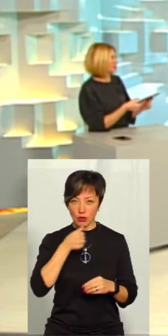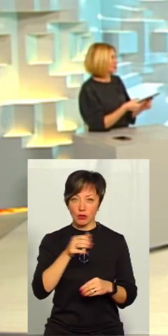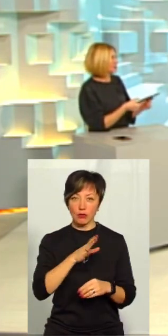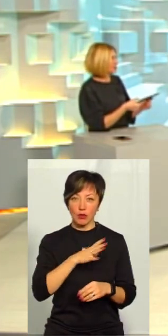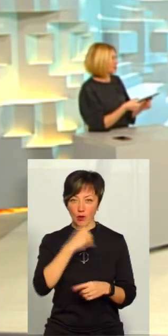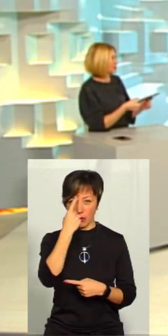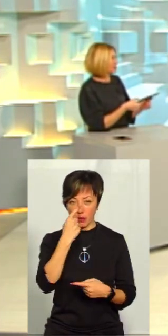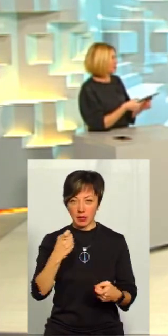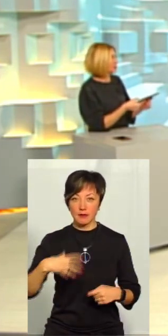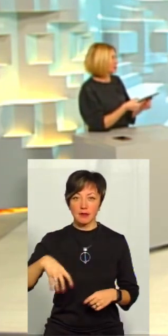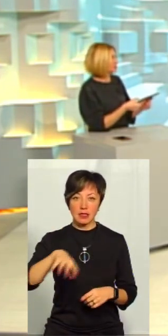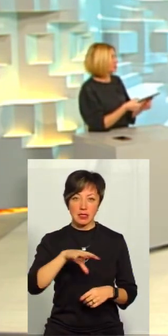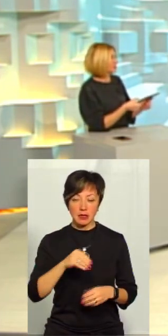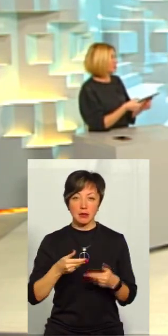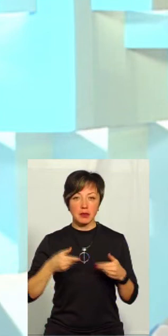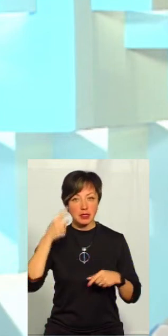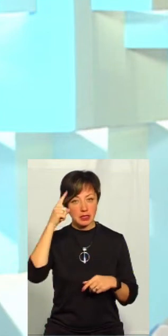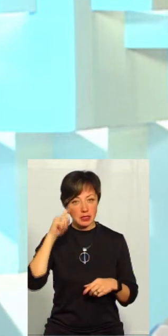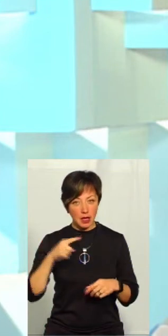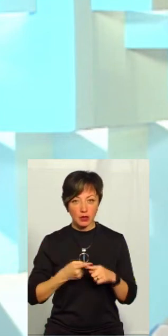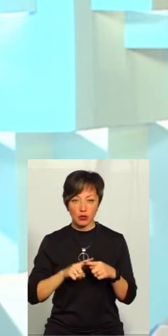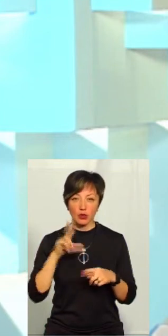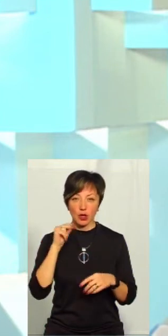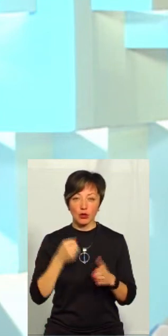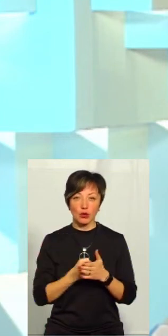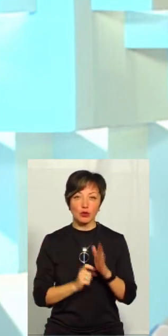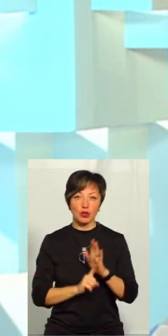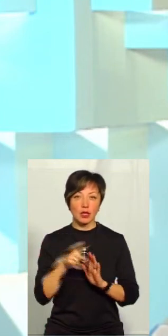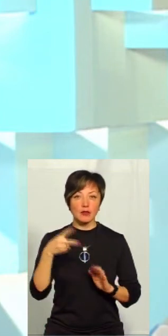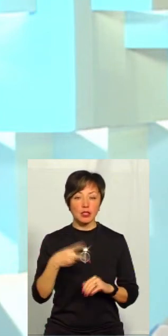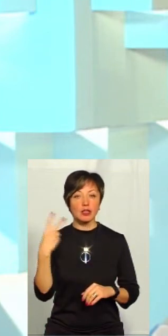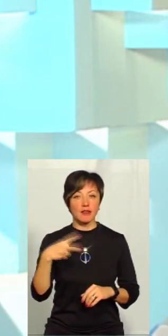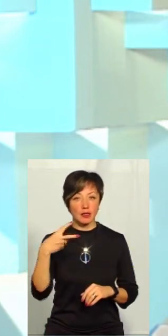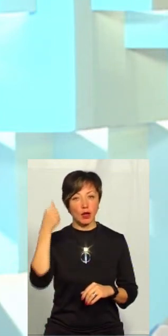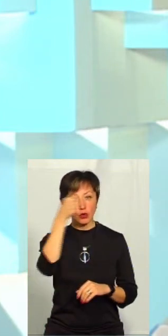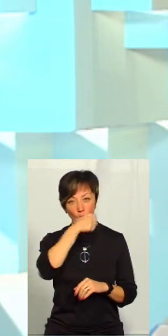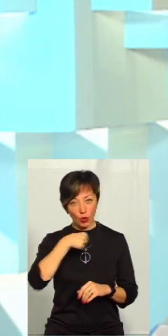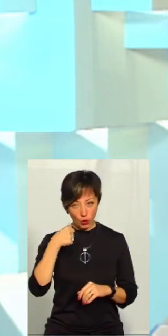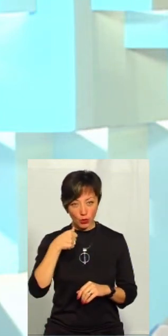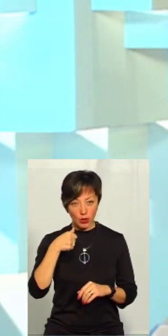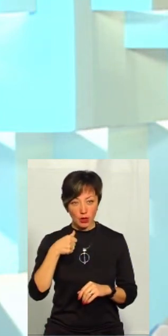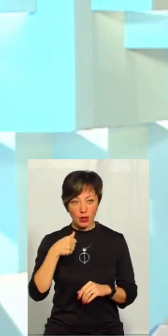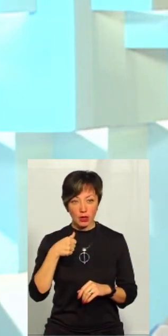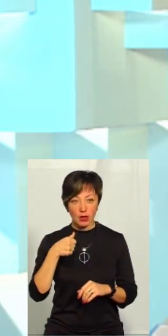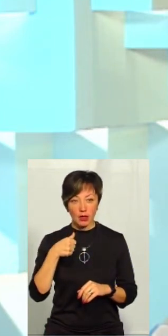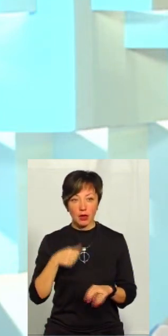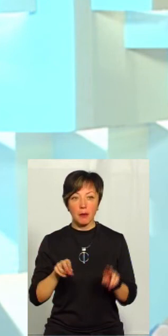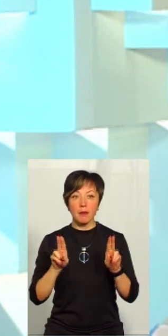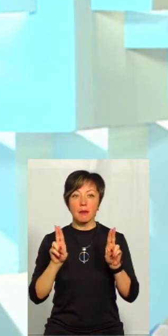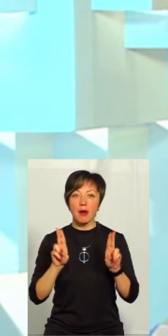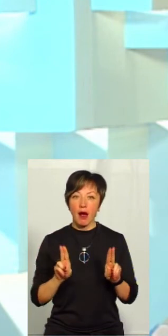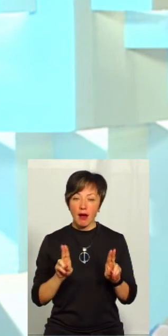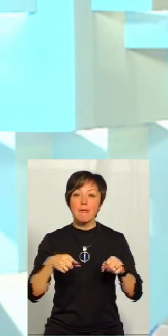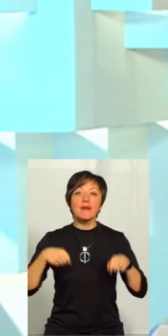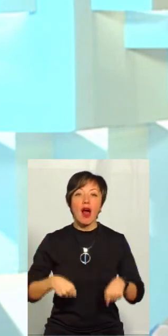було попереджено усіх, і всі ми знали цю дату, що до початку 2020 року право добровільності буде